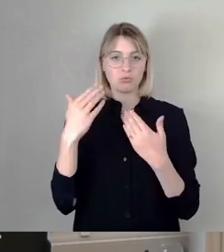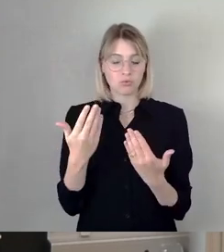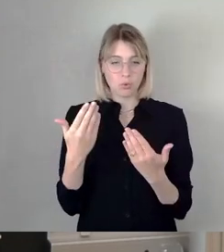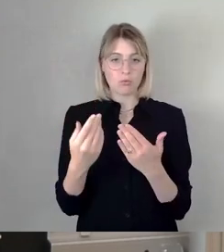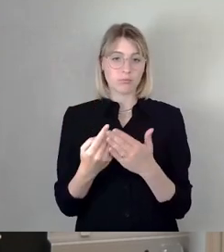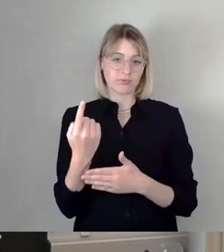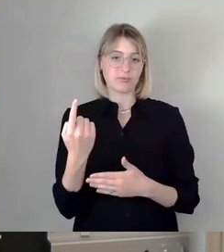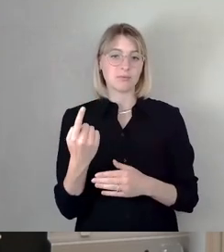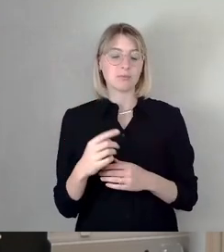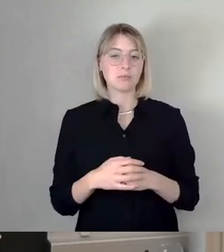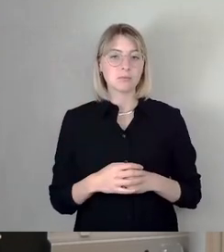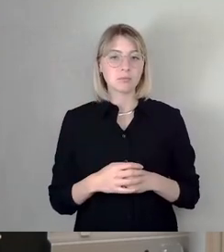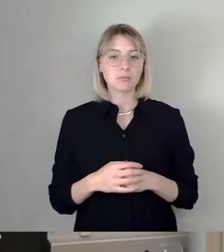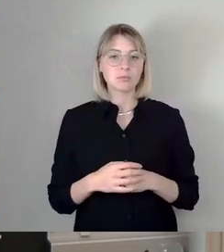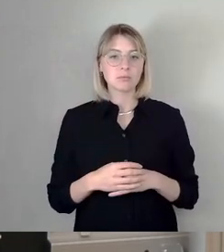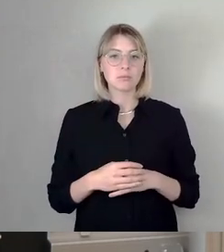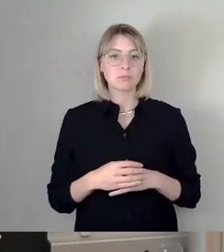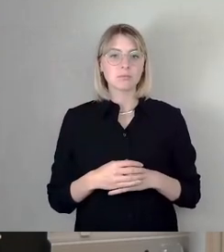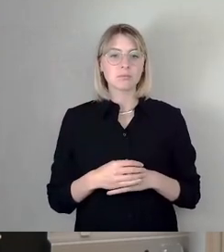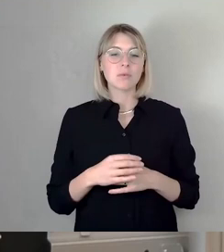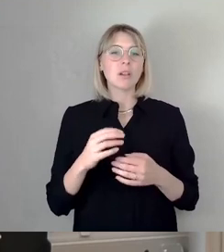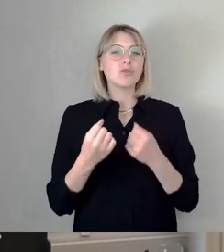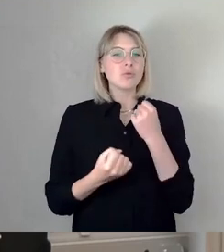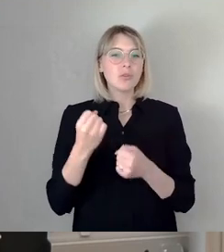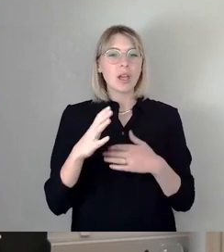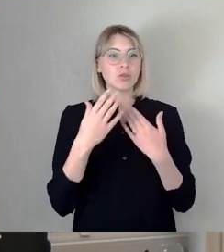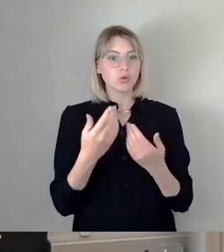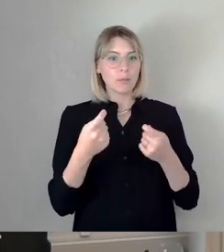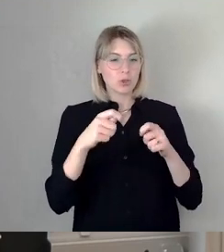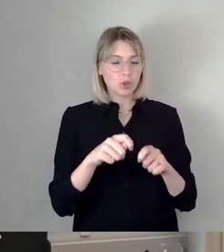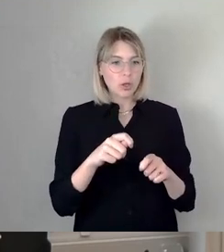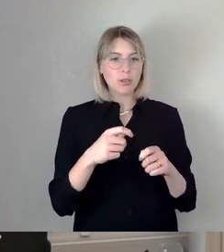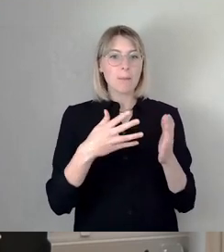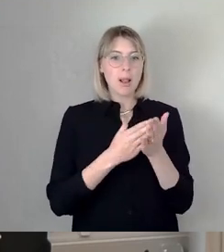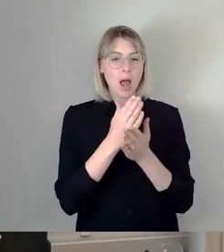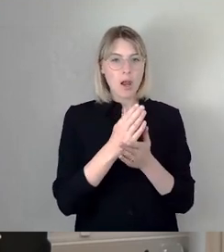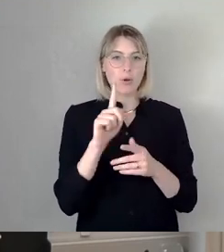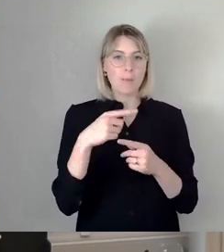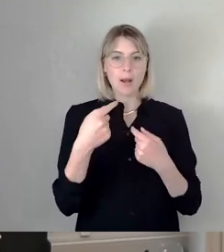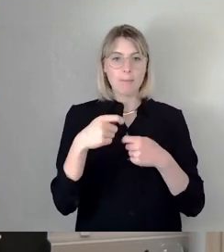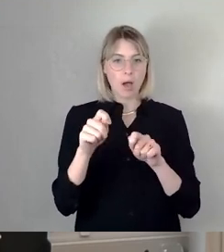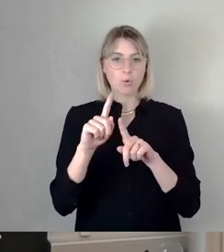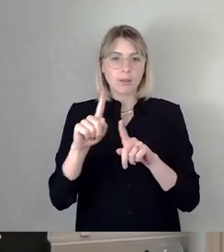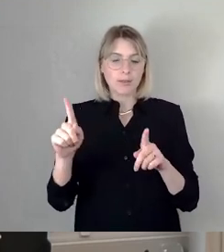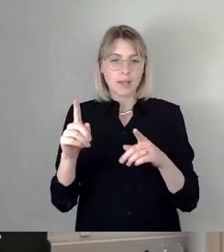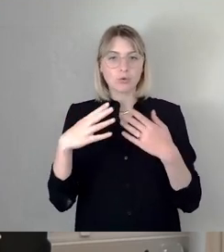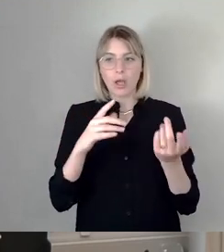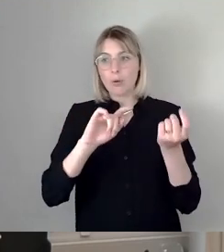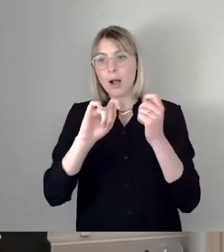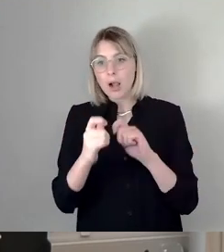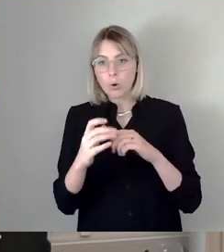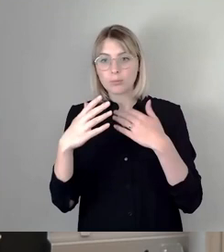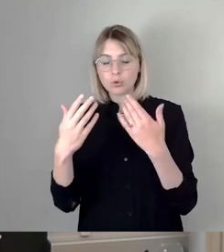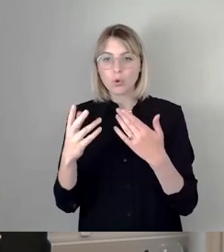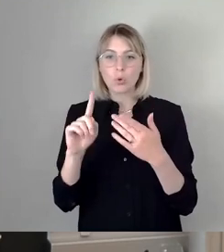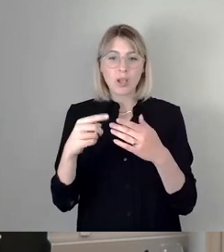wenn wir Planung beschließen, aber nicht bauen und dann sich Vorschriften ändern, sich Dinge ändern und dann nochmal ganz entscheidend in die Planung